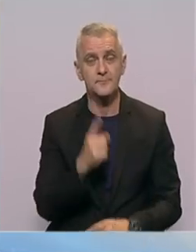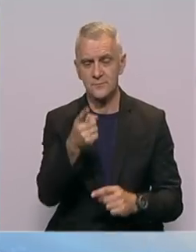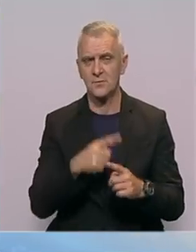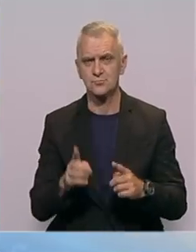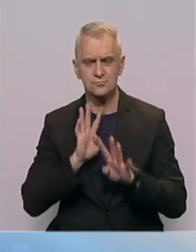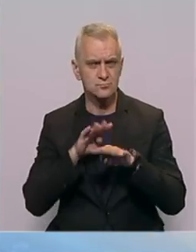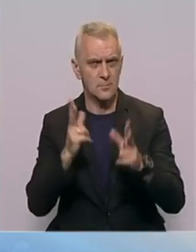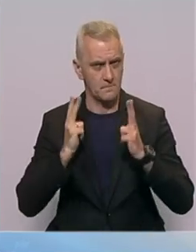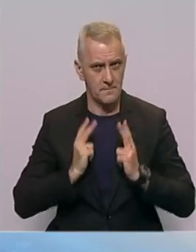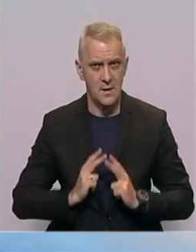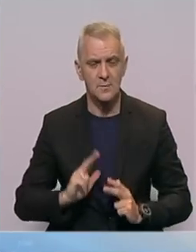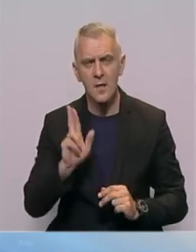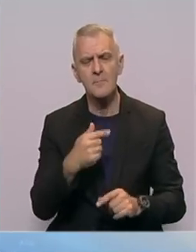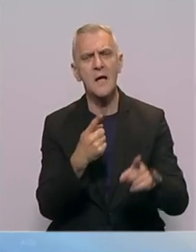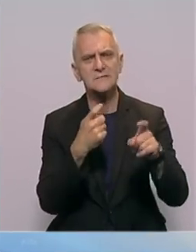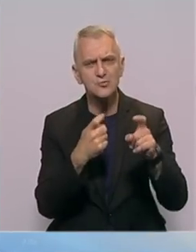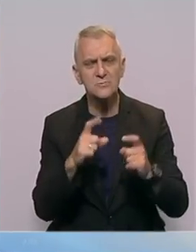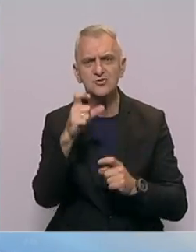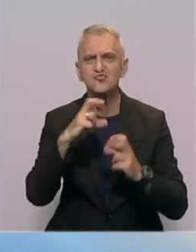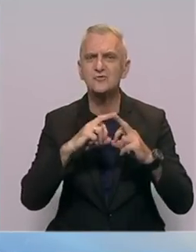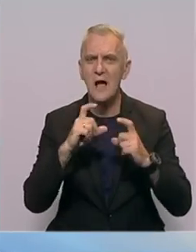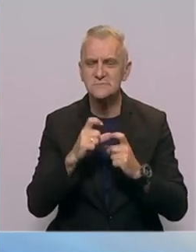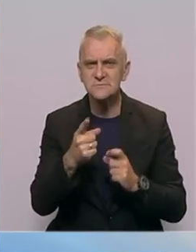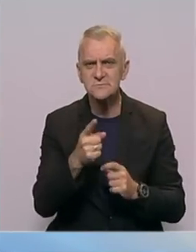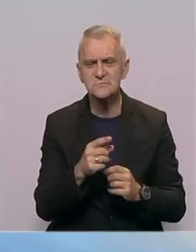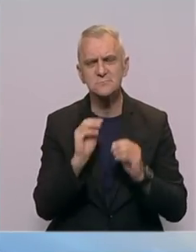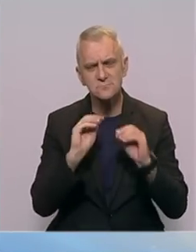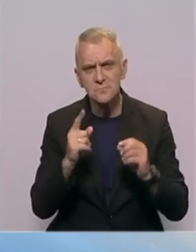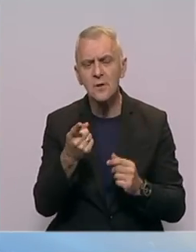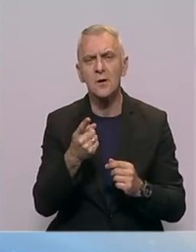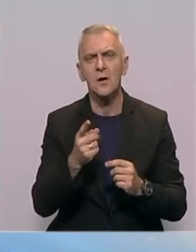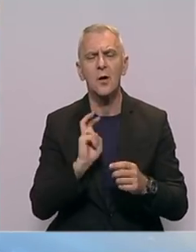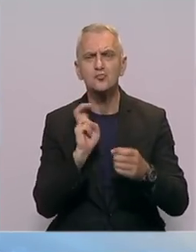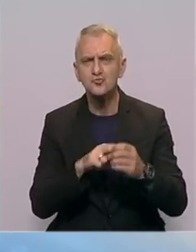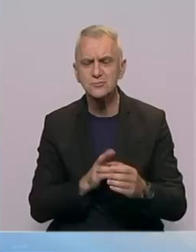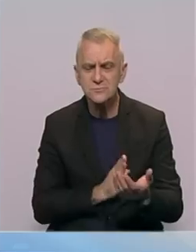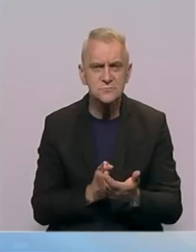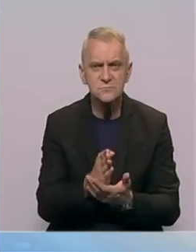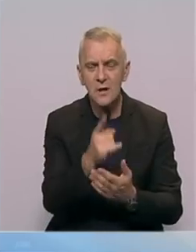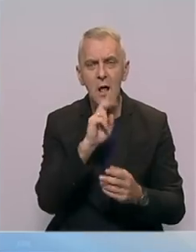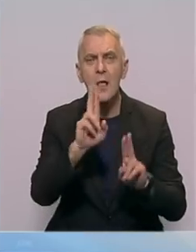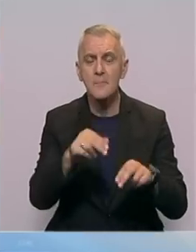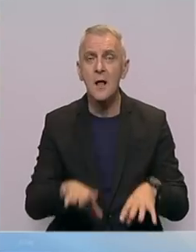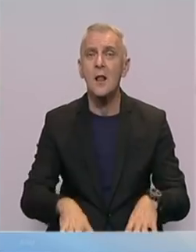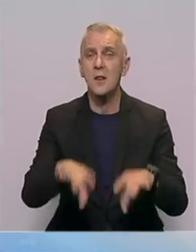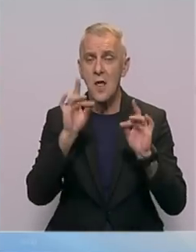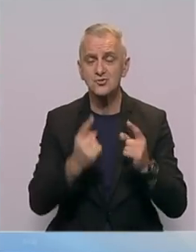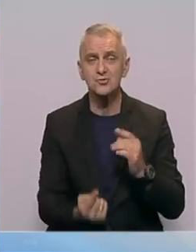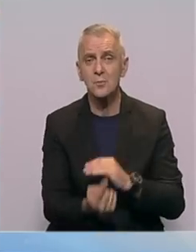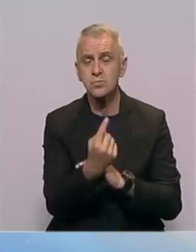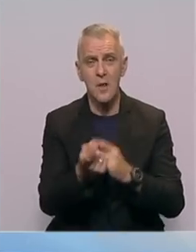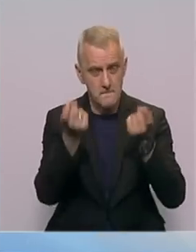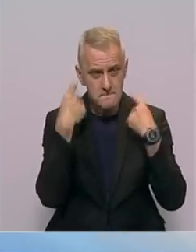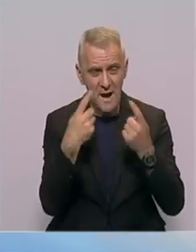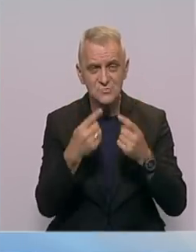Marša mira održavaju se i istorijski časovi, učesnici prolaze i dionicama gdje su pronađene i pojedine